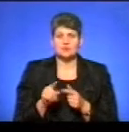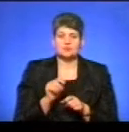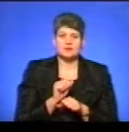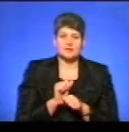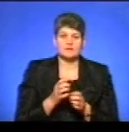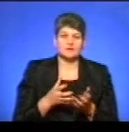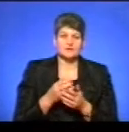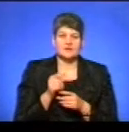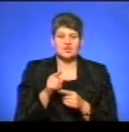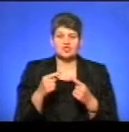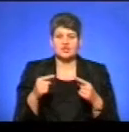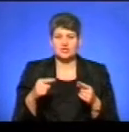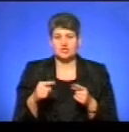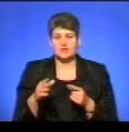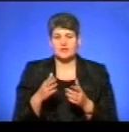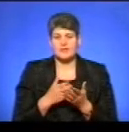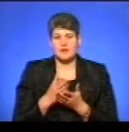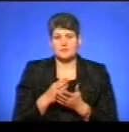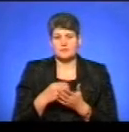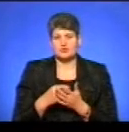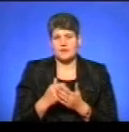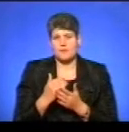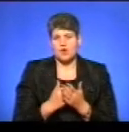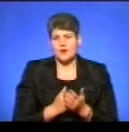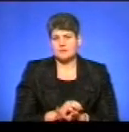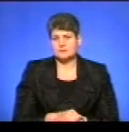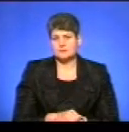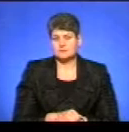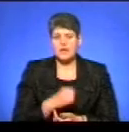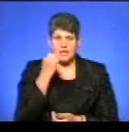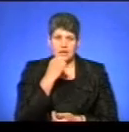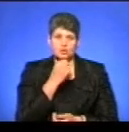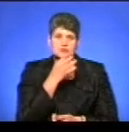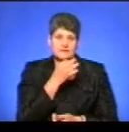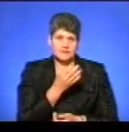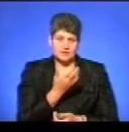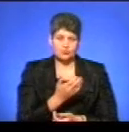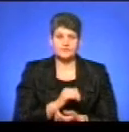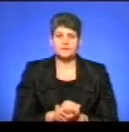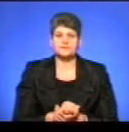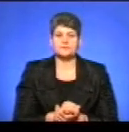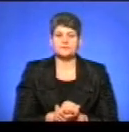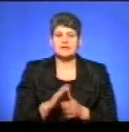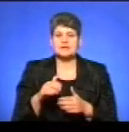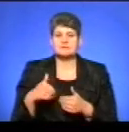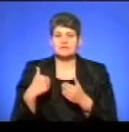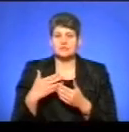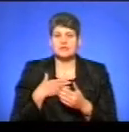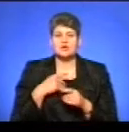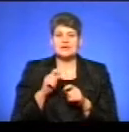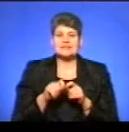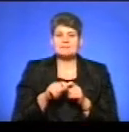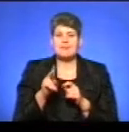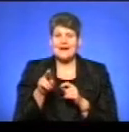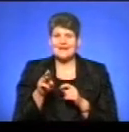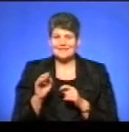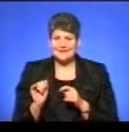фінансувати ті чи інші напрямки, ті чи інші бюджетні програми. Дякую за відповідь. І, власне, звернемося до нашого експерта, пана